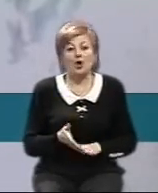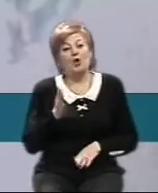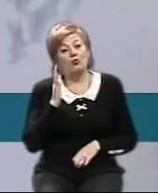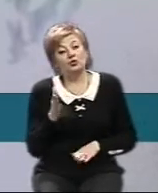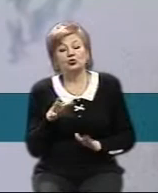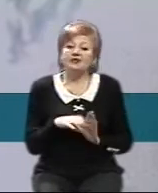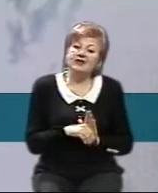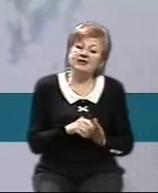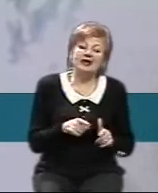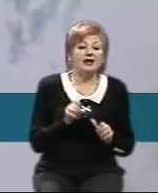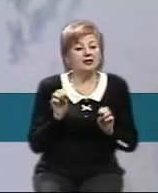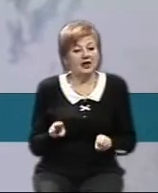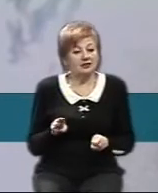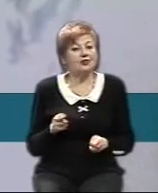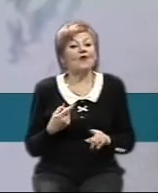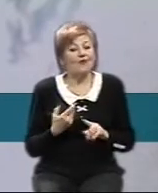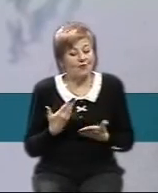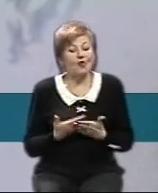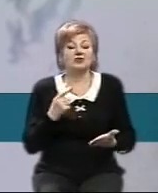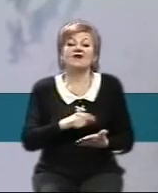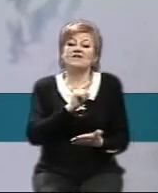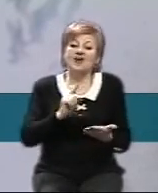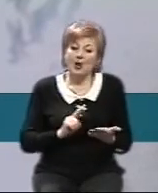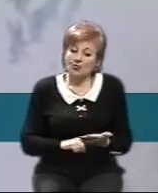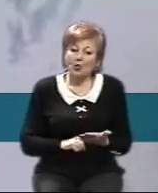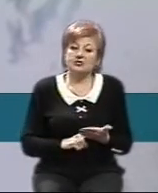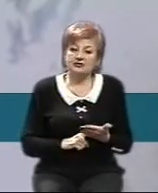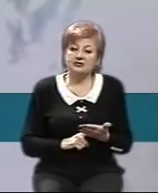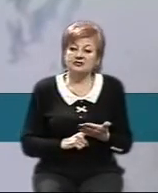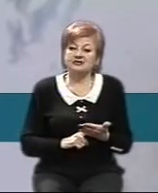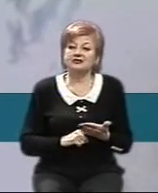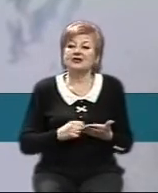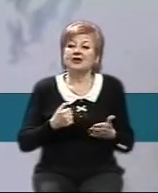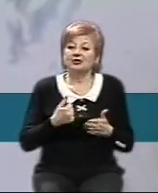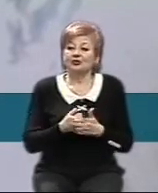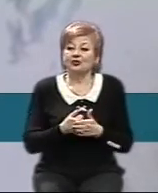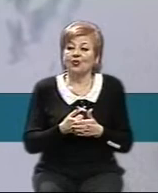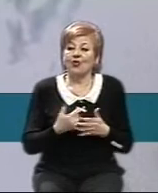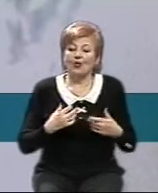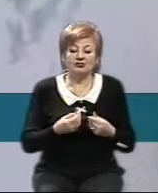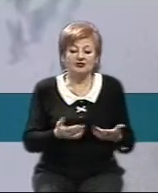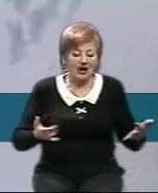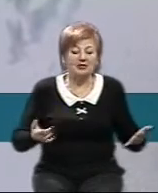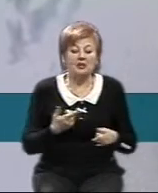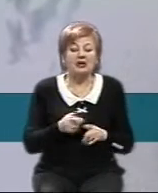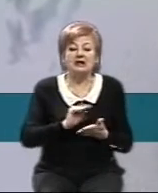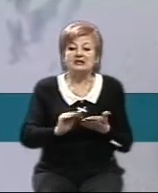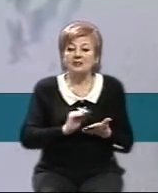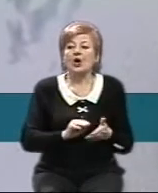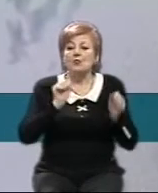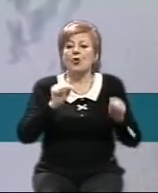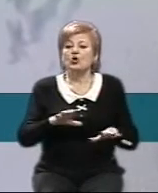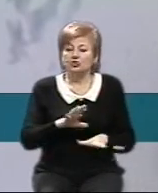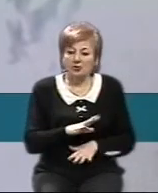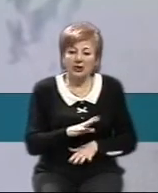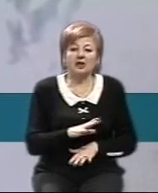вони введені, чи не будуть. Ось ми слухали голову облдержадміністрації щодо майна, приміром, да, і ми знаємо, що в законі написано, що можливе